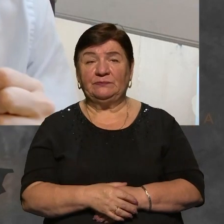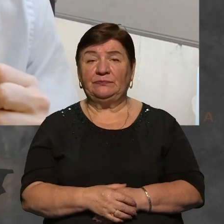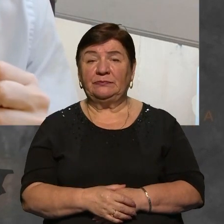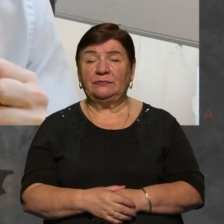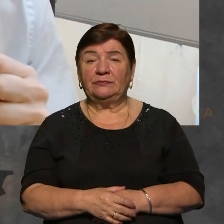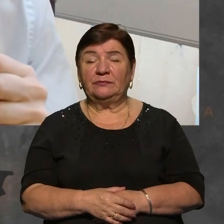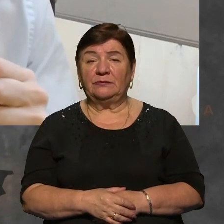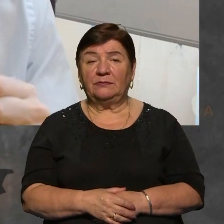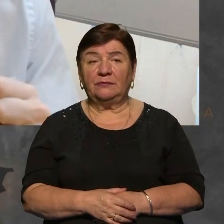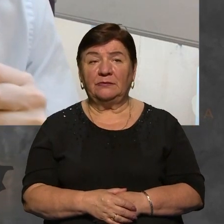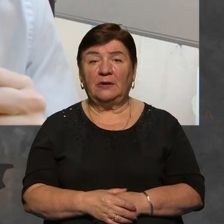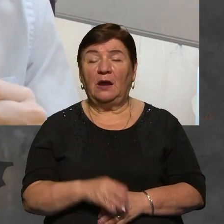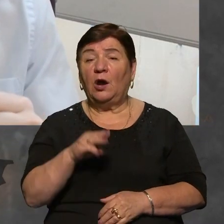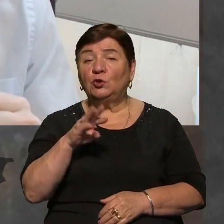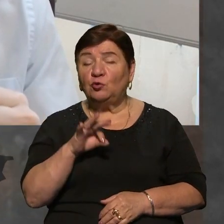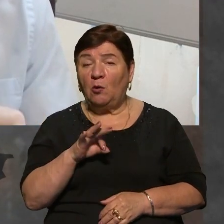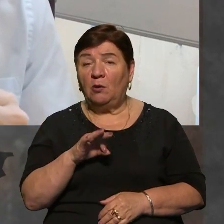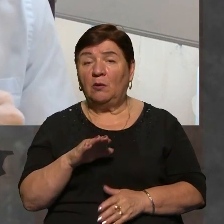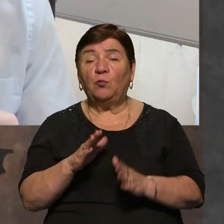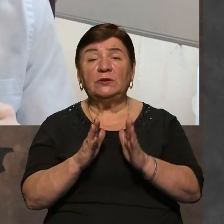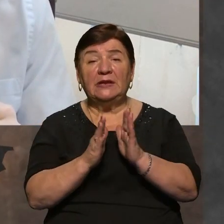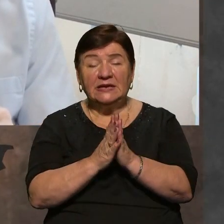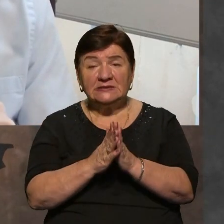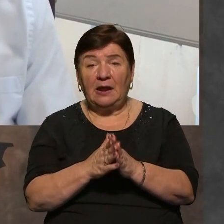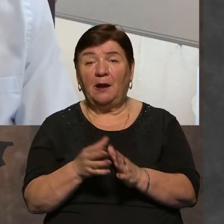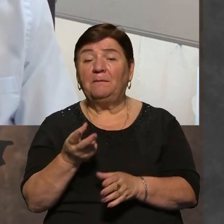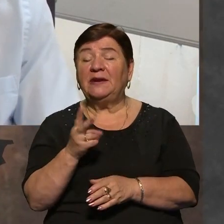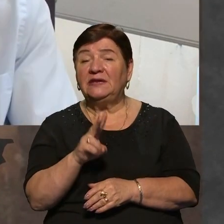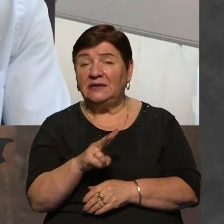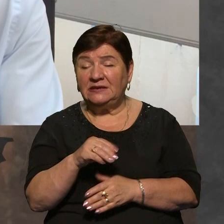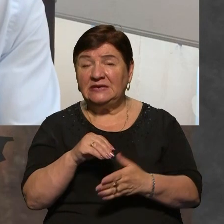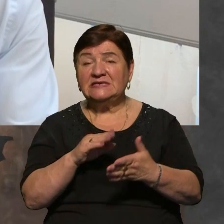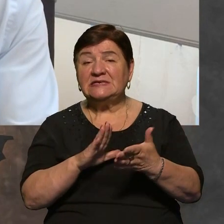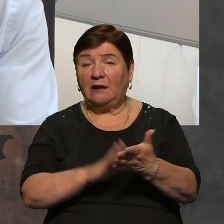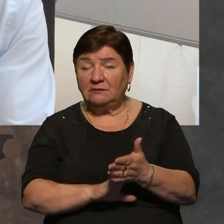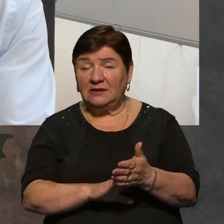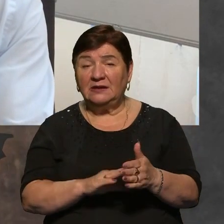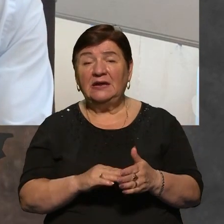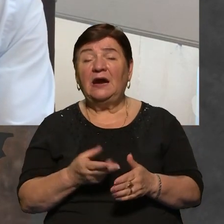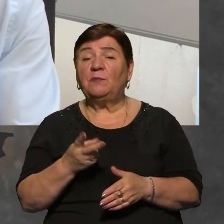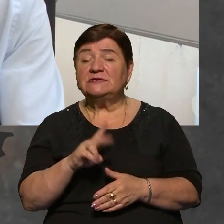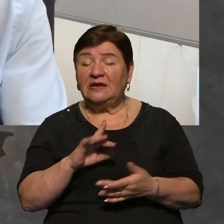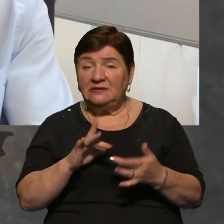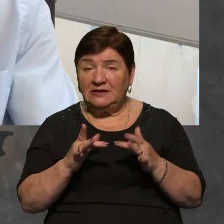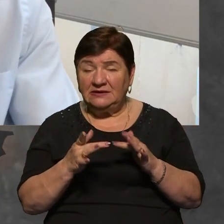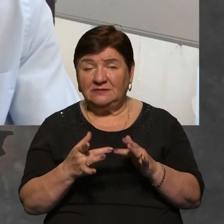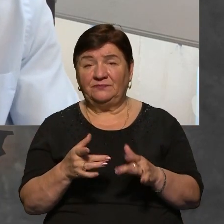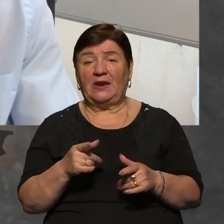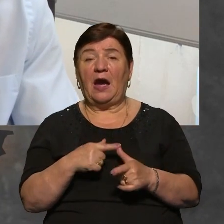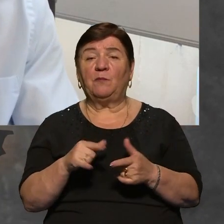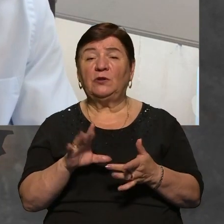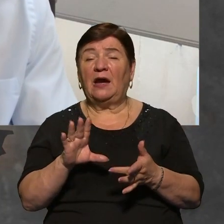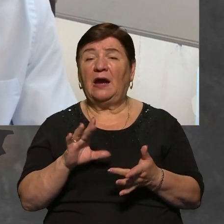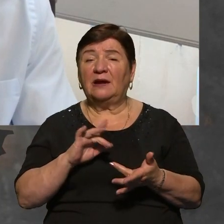то будь ласка, підіть і станьте донором. Запишіться, чи зайдіть на сайт Donor.ua, чи на сайт